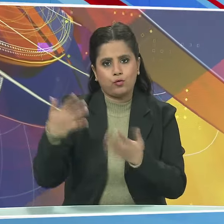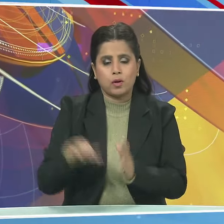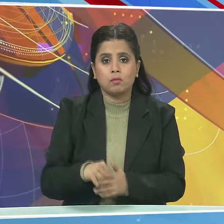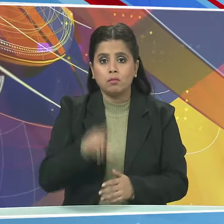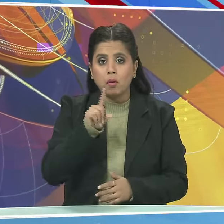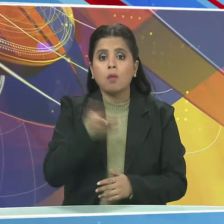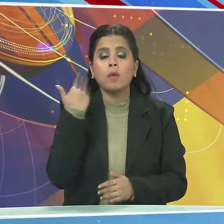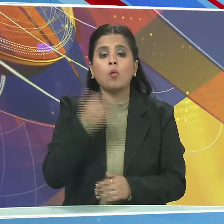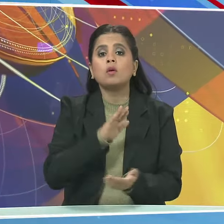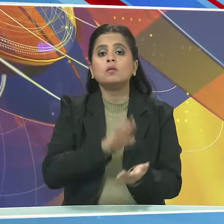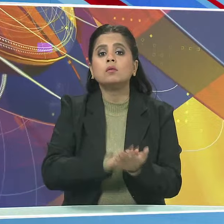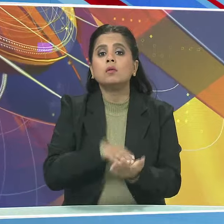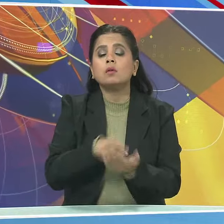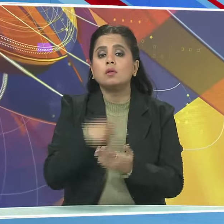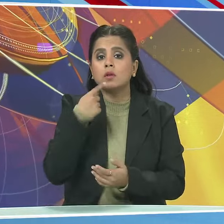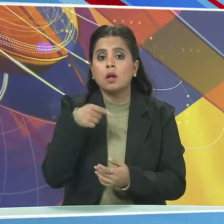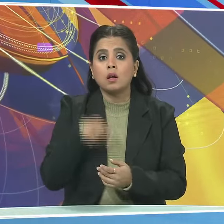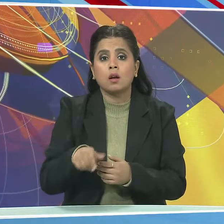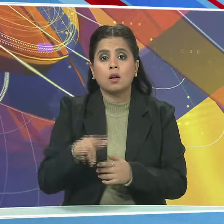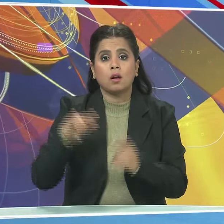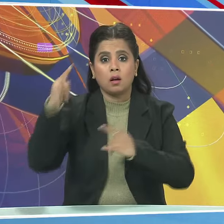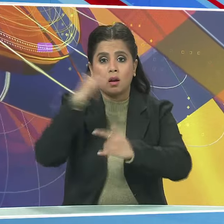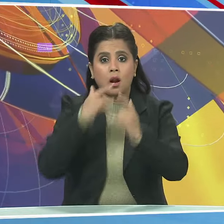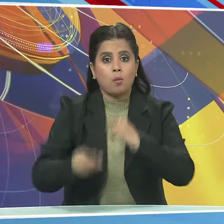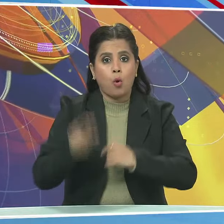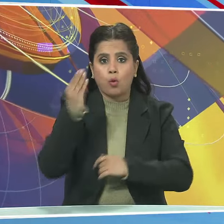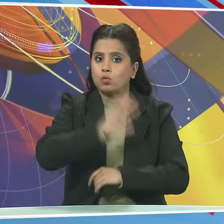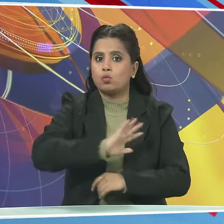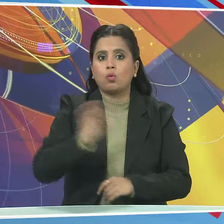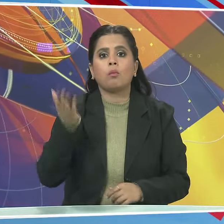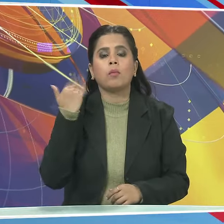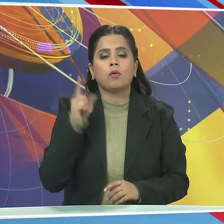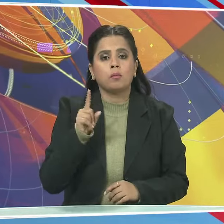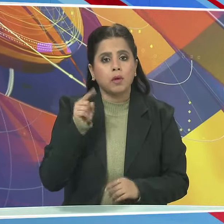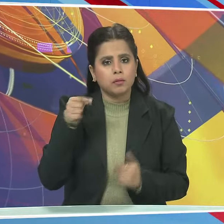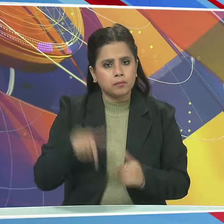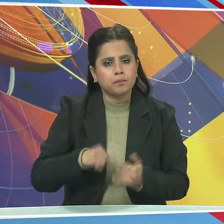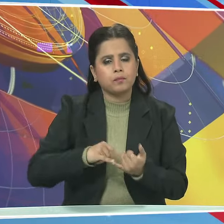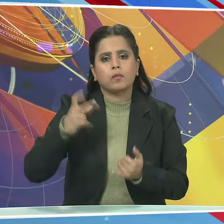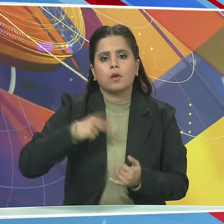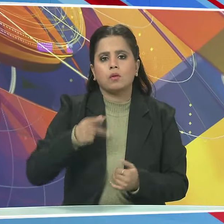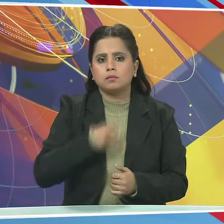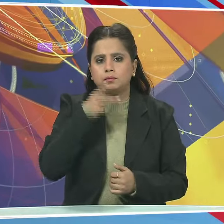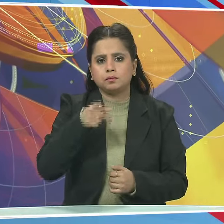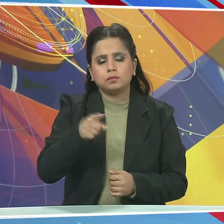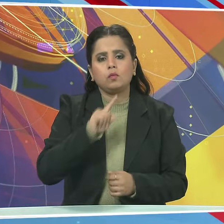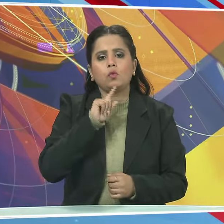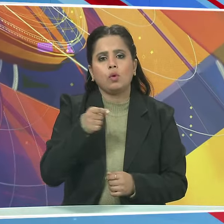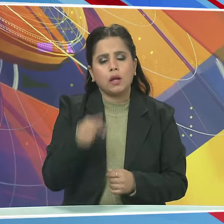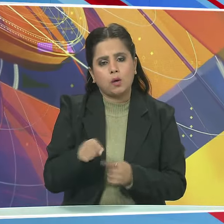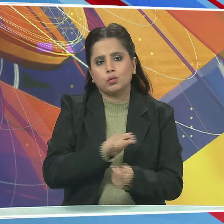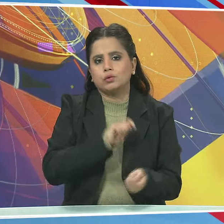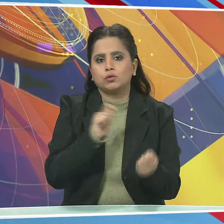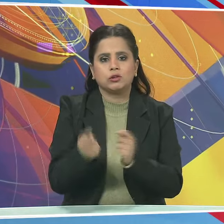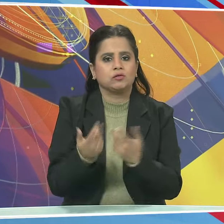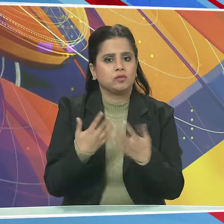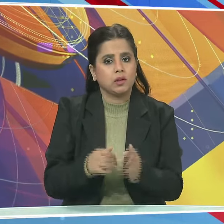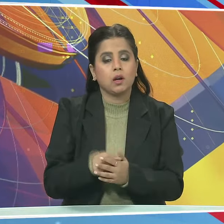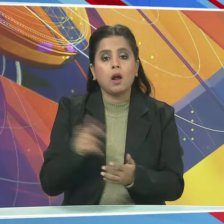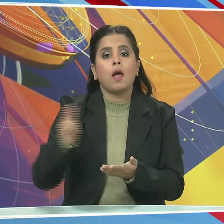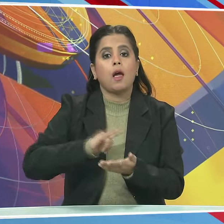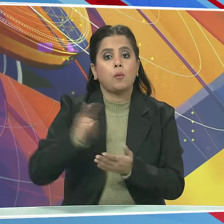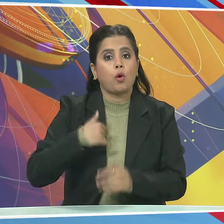शर्त ये थी कि एर ट्राफिक को नहीं बढ़ाया जाएगा आज सुप्रिम कोट ने अपने आदेश में संचोधन करते हुए